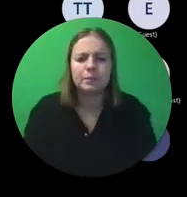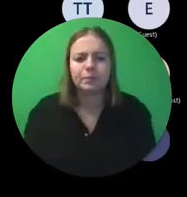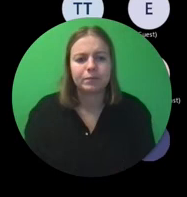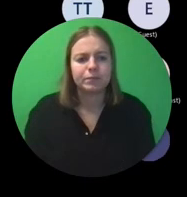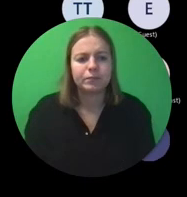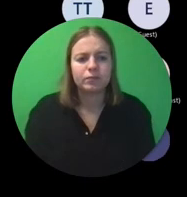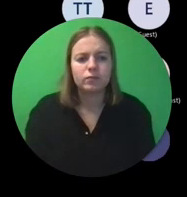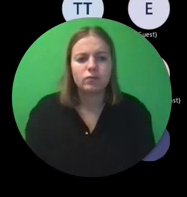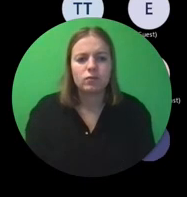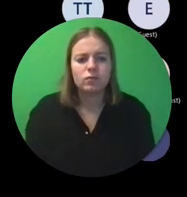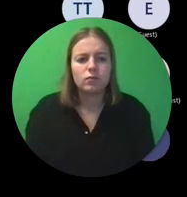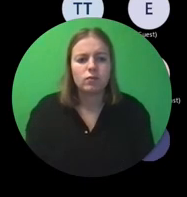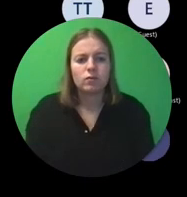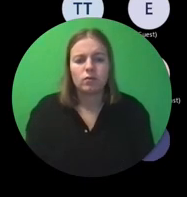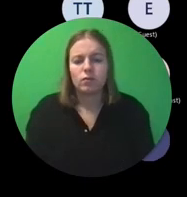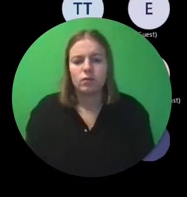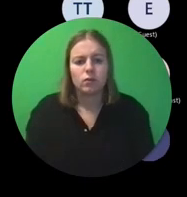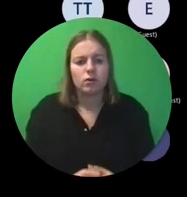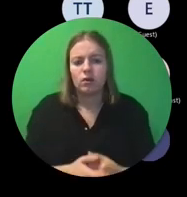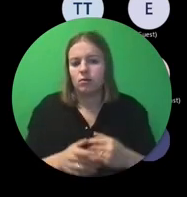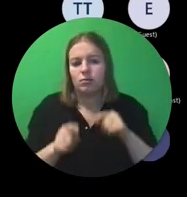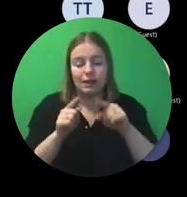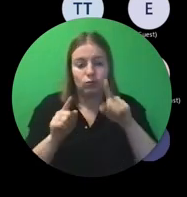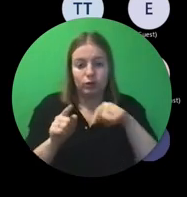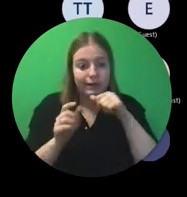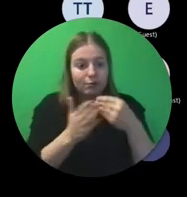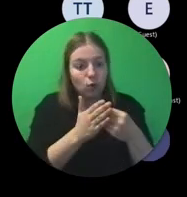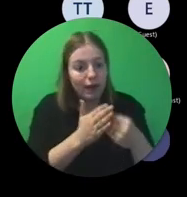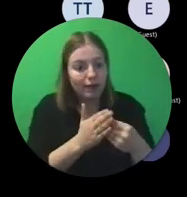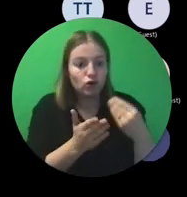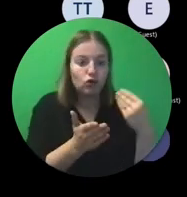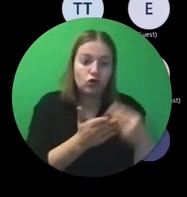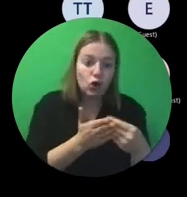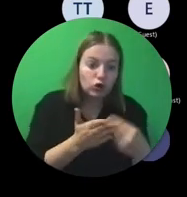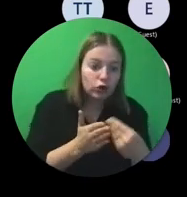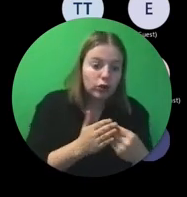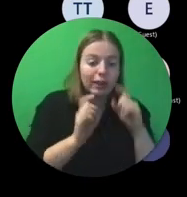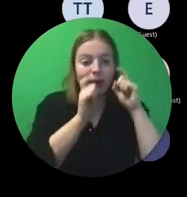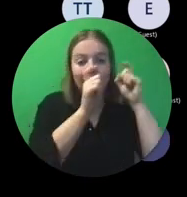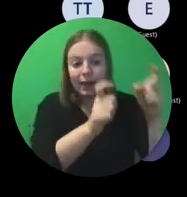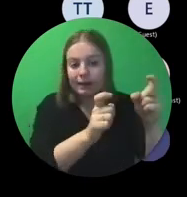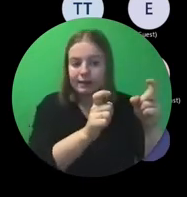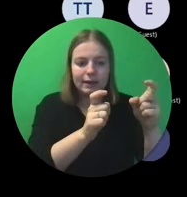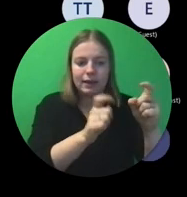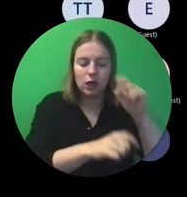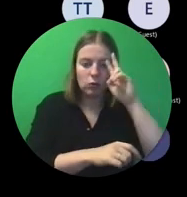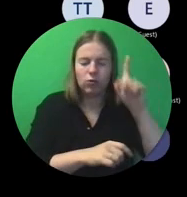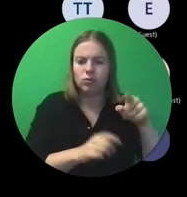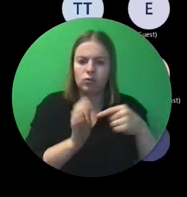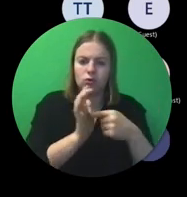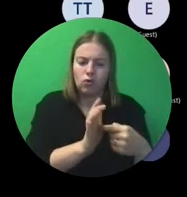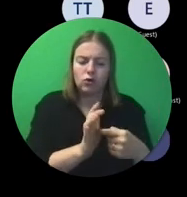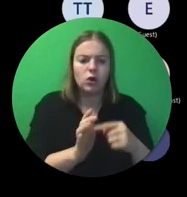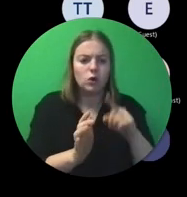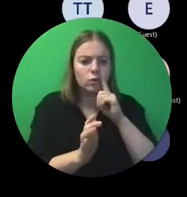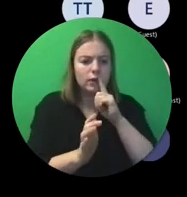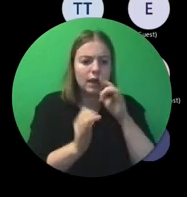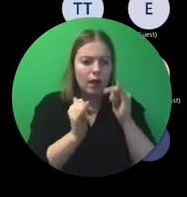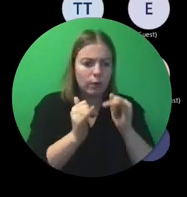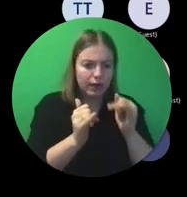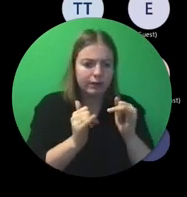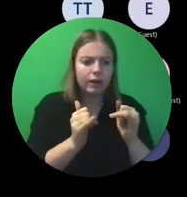Dus eigenlijk, opnieuw, je bewijst geen kosten, bewijst geen reizen. Je zegt van, we hebben iets gedaan met die en die mensen.